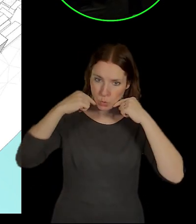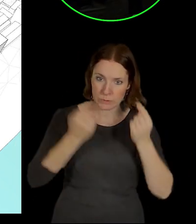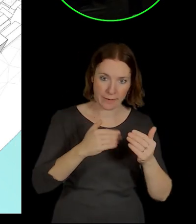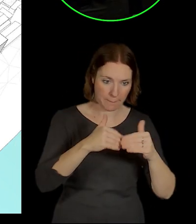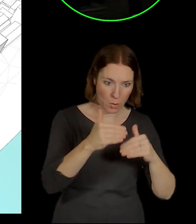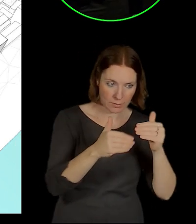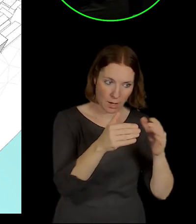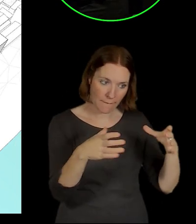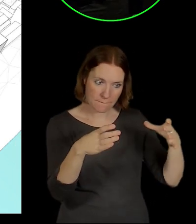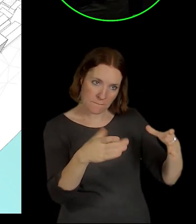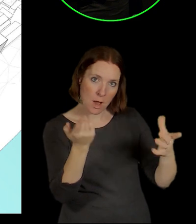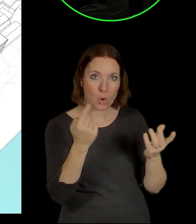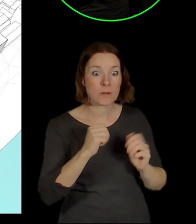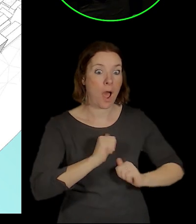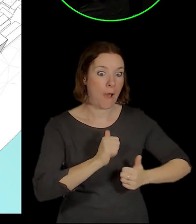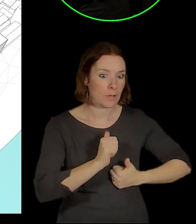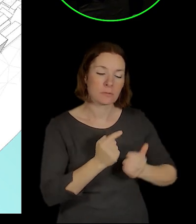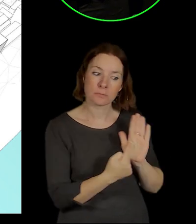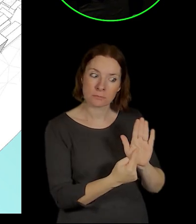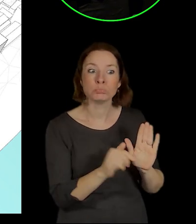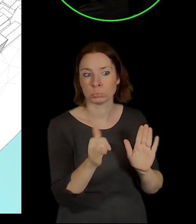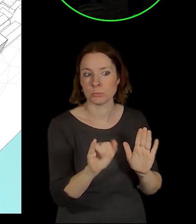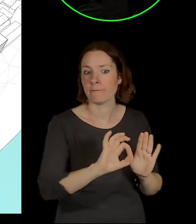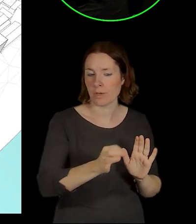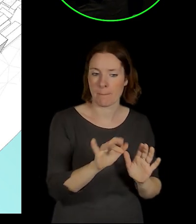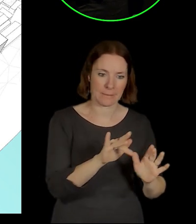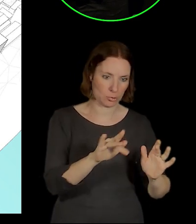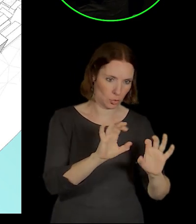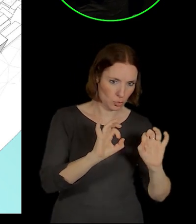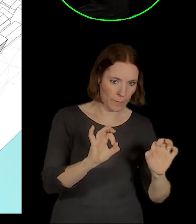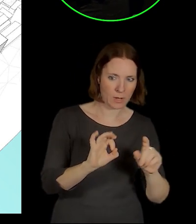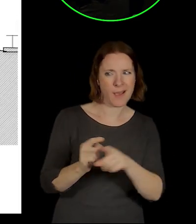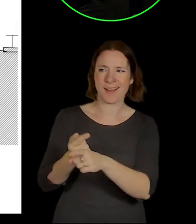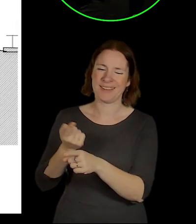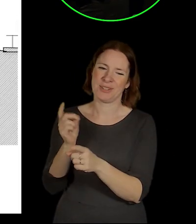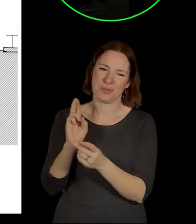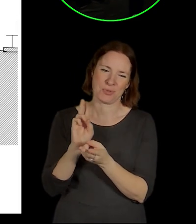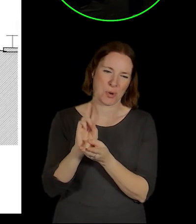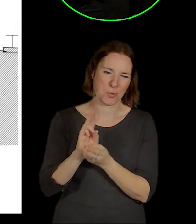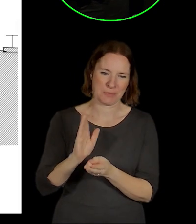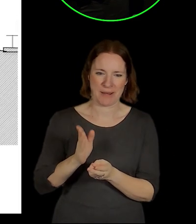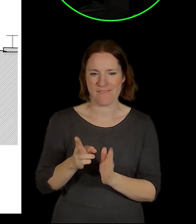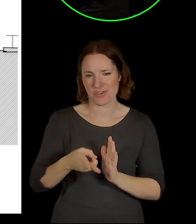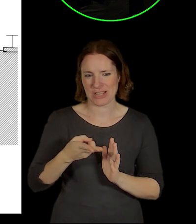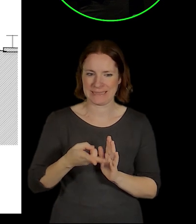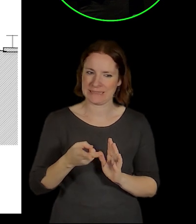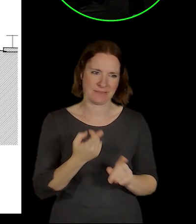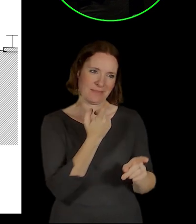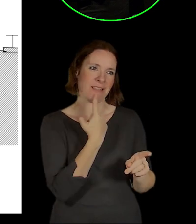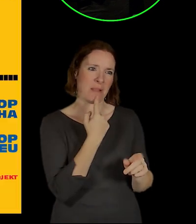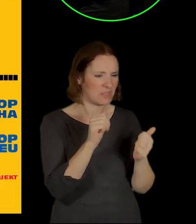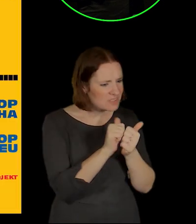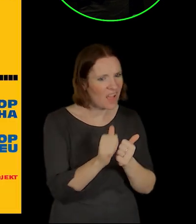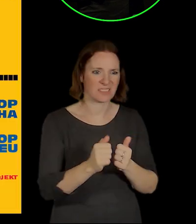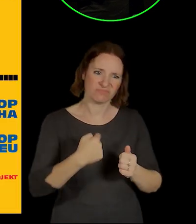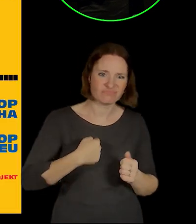to opravdu půjde a že se tam vejdou. Ale už to bylo blbý, jakože to děláme zase my. Takže nás poprosili, jestli bychom jim to